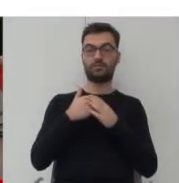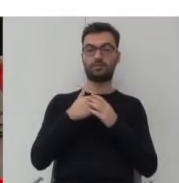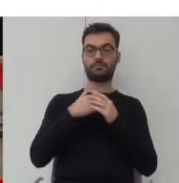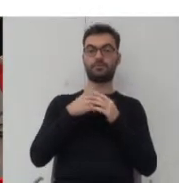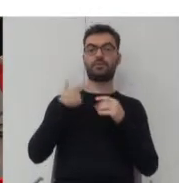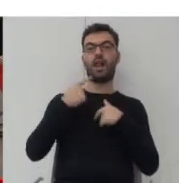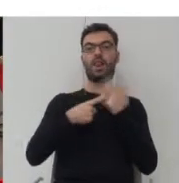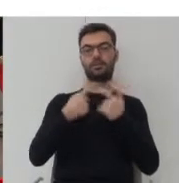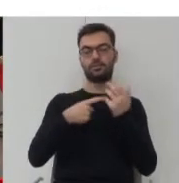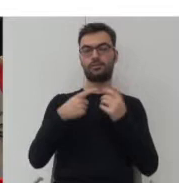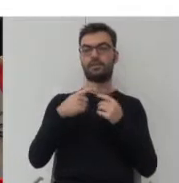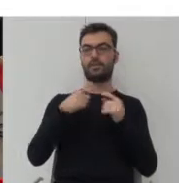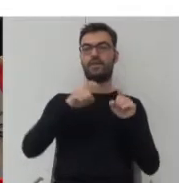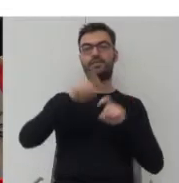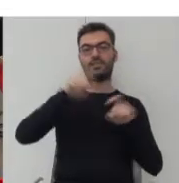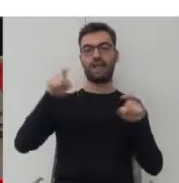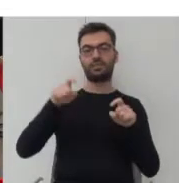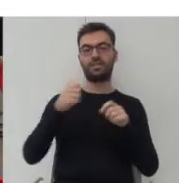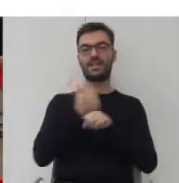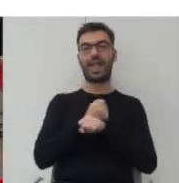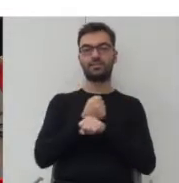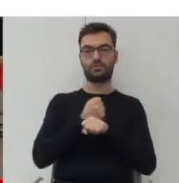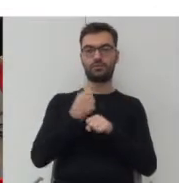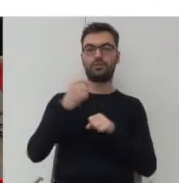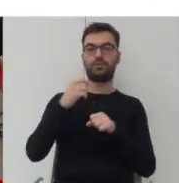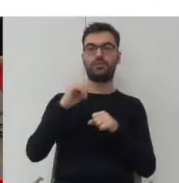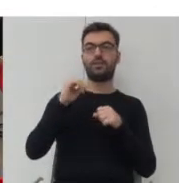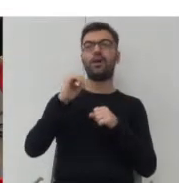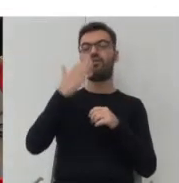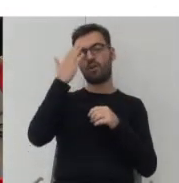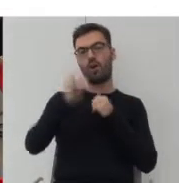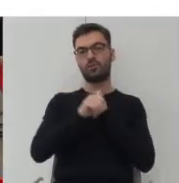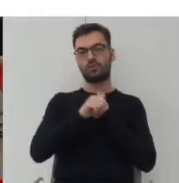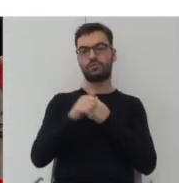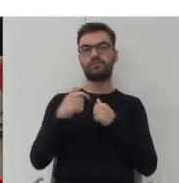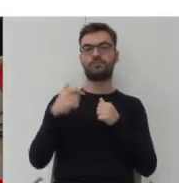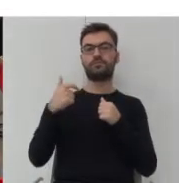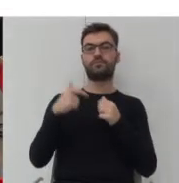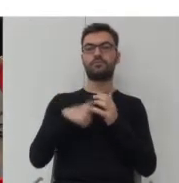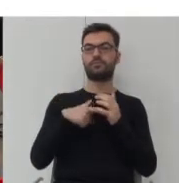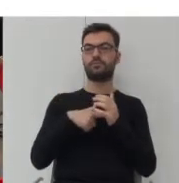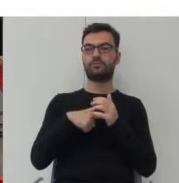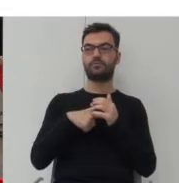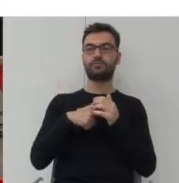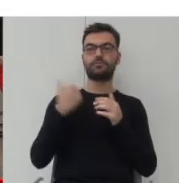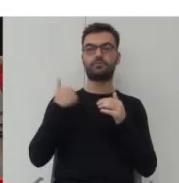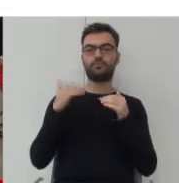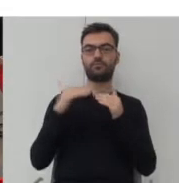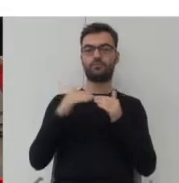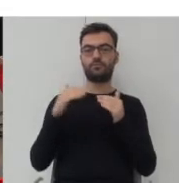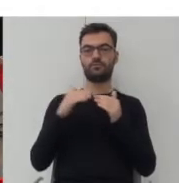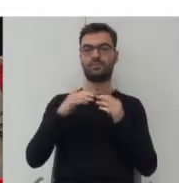policzyłam też wskaźniki gęstości, żebyśmy wiedzieli z czym mamy do czynienia. I porównałam